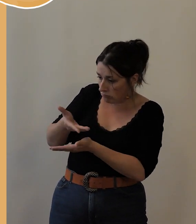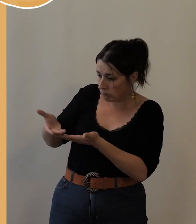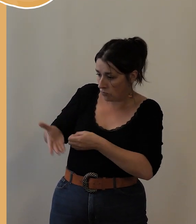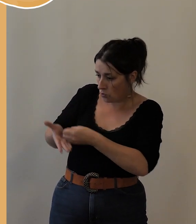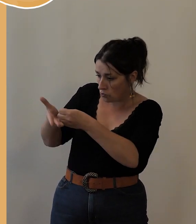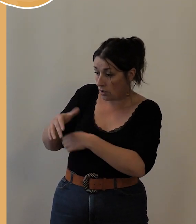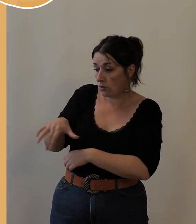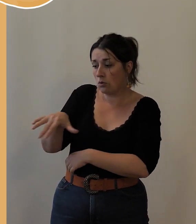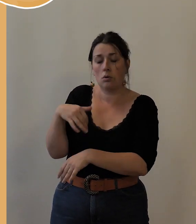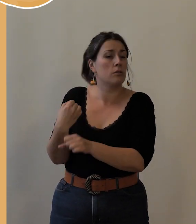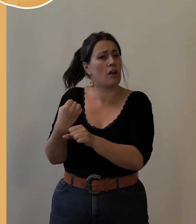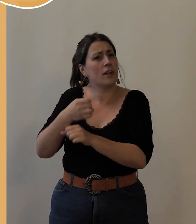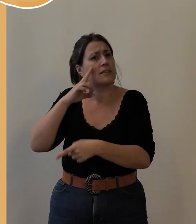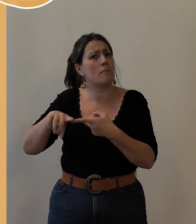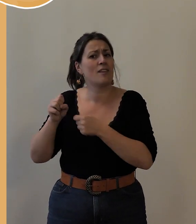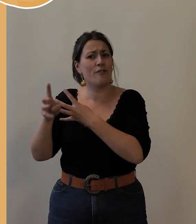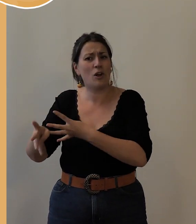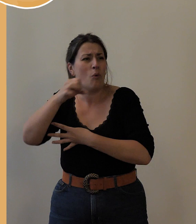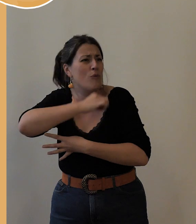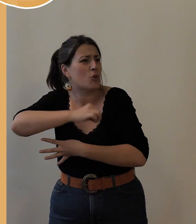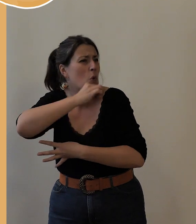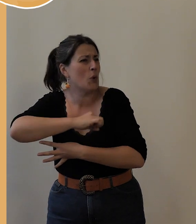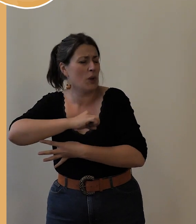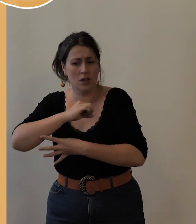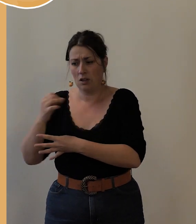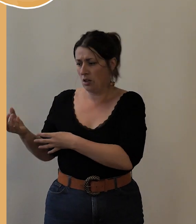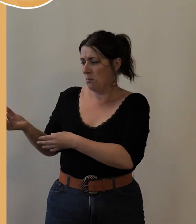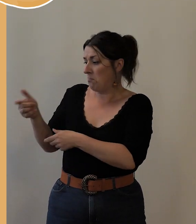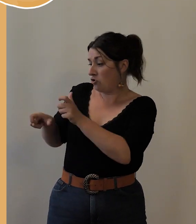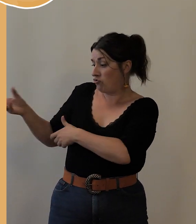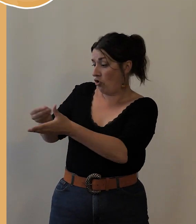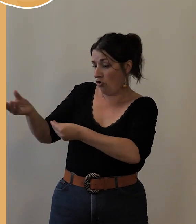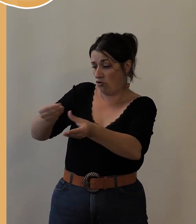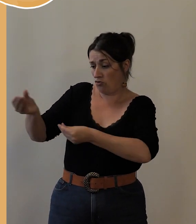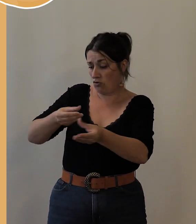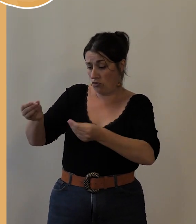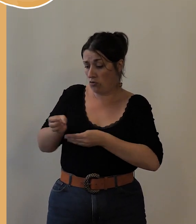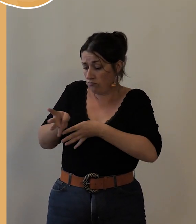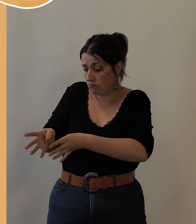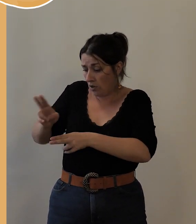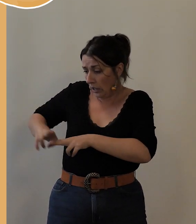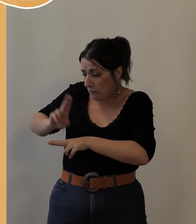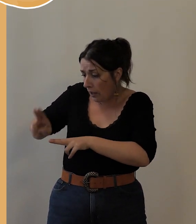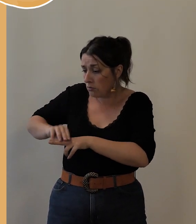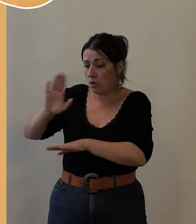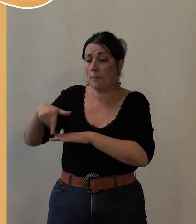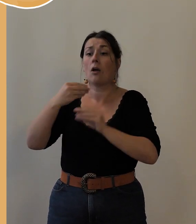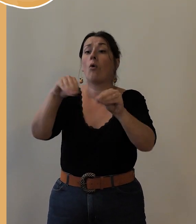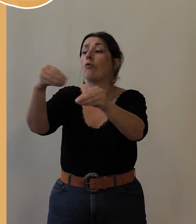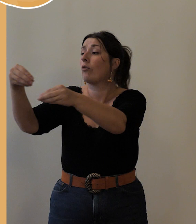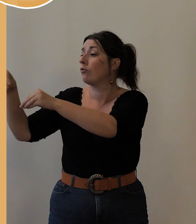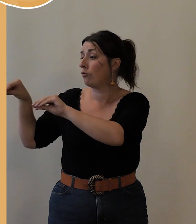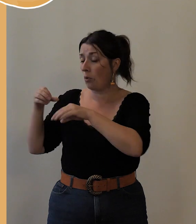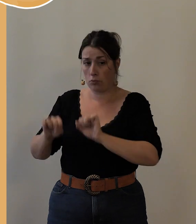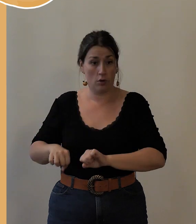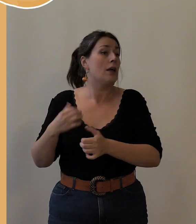qui travaille sur le réemploi de vélos usagers. C'est-à-dire qu'on leur donne des vélos à grande échelle, ils les réparent et ils les revendent. Ils les reconditionnent et ils les revendent avec une